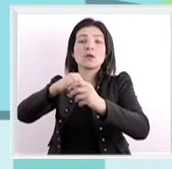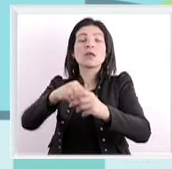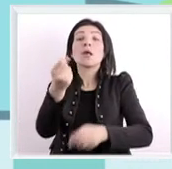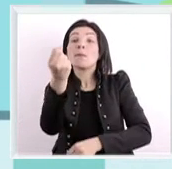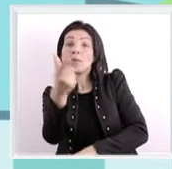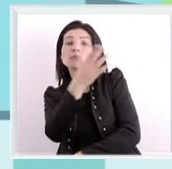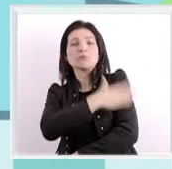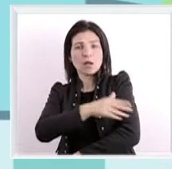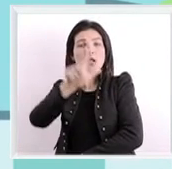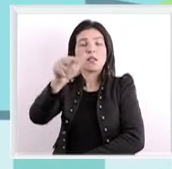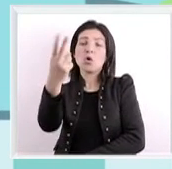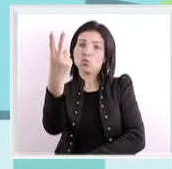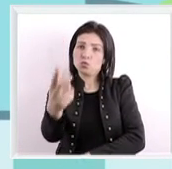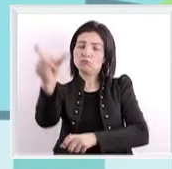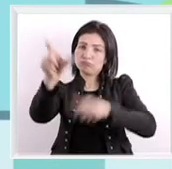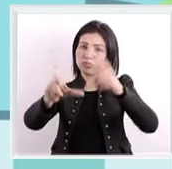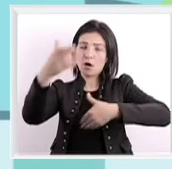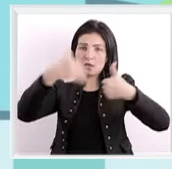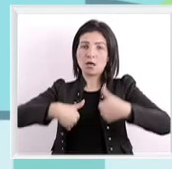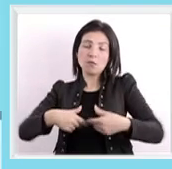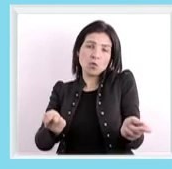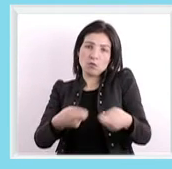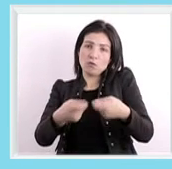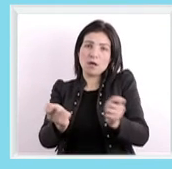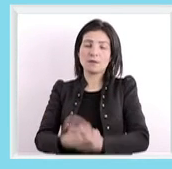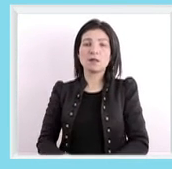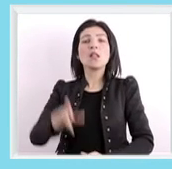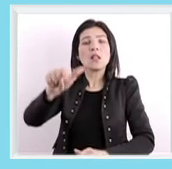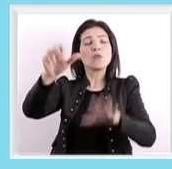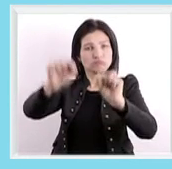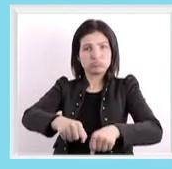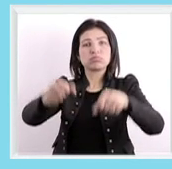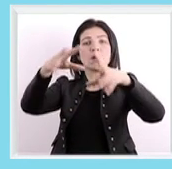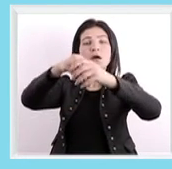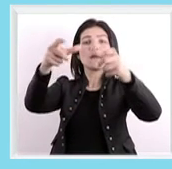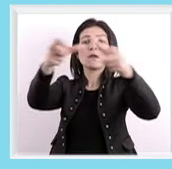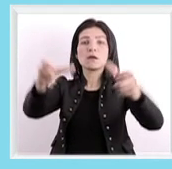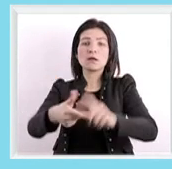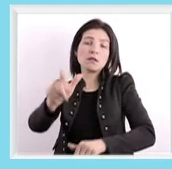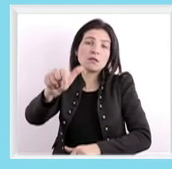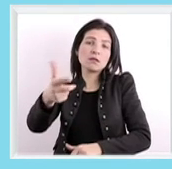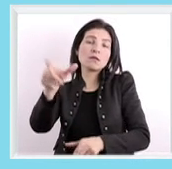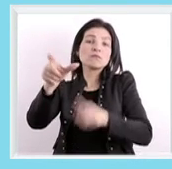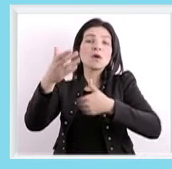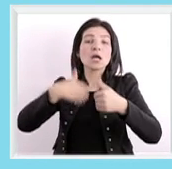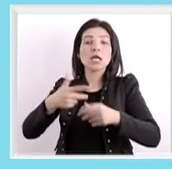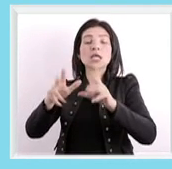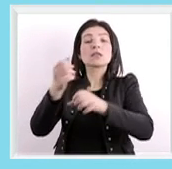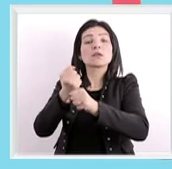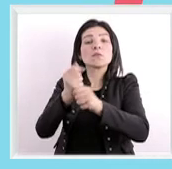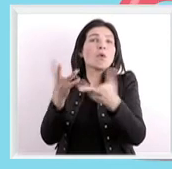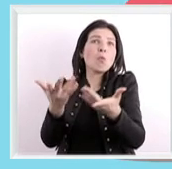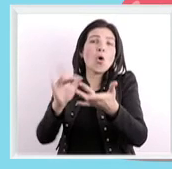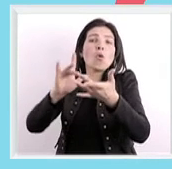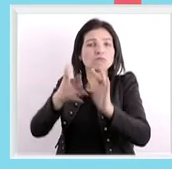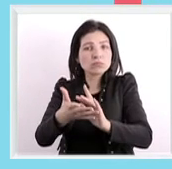كل مئة عامل زوز أشخاص من ذوي الإعاقة وتنجم المؤسسة زيدة تشغل أشخاص ذوي إعاقة كي تخدم معهم عن